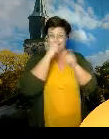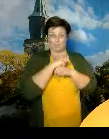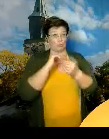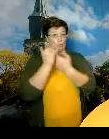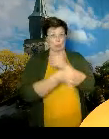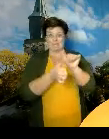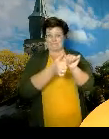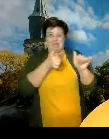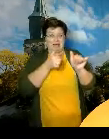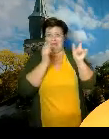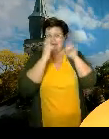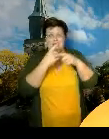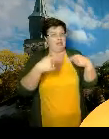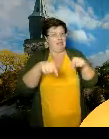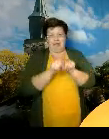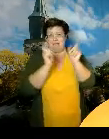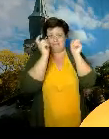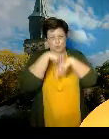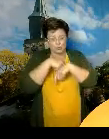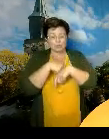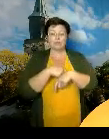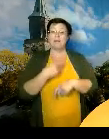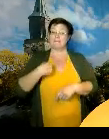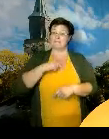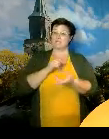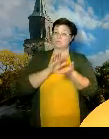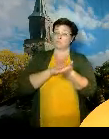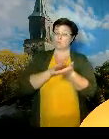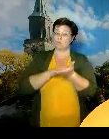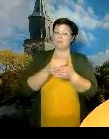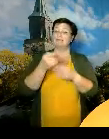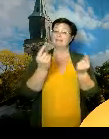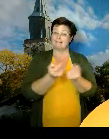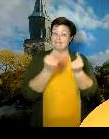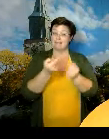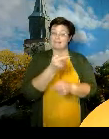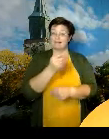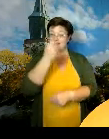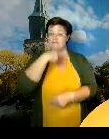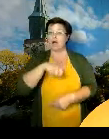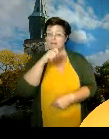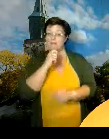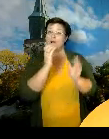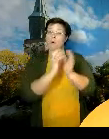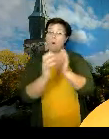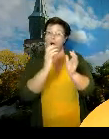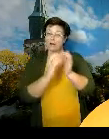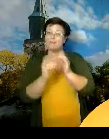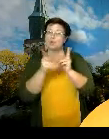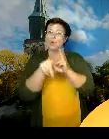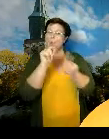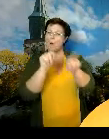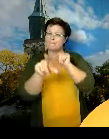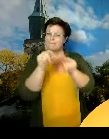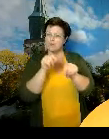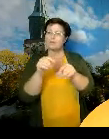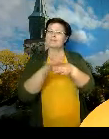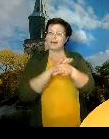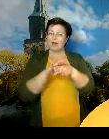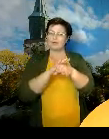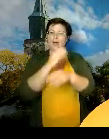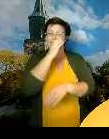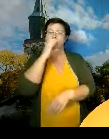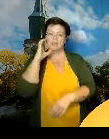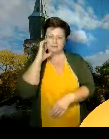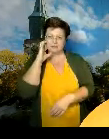jos on samaan aikaan paljon hakijoita, niin suosittelemme, että niissä tilanteissa vanhemmat myöskin huolehtisivat ja huomioisivat sen, että käytetään